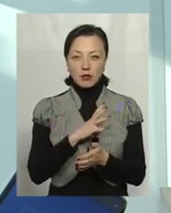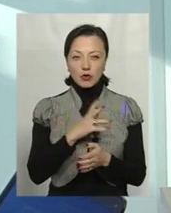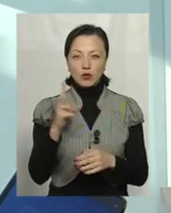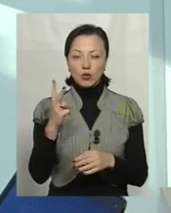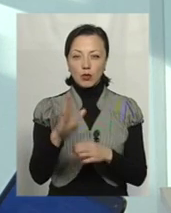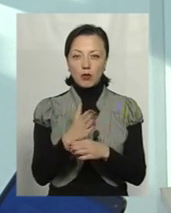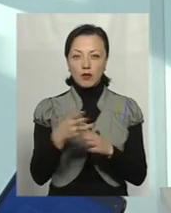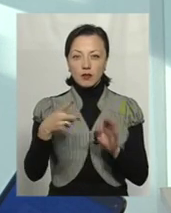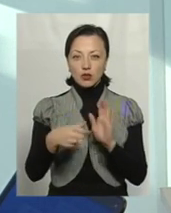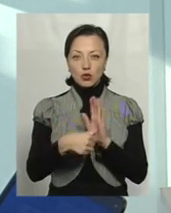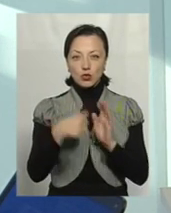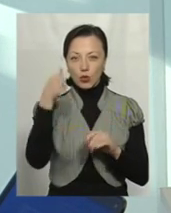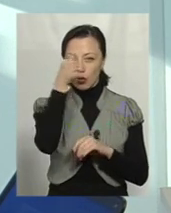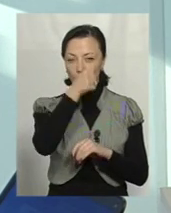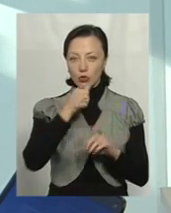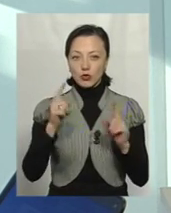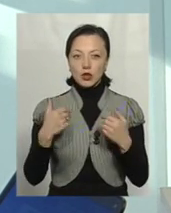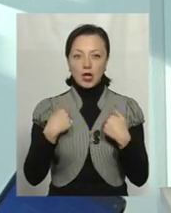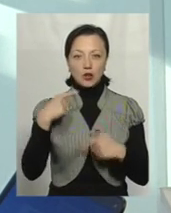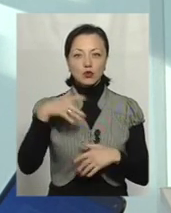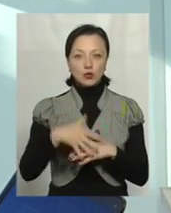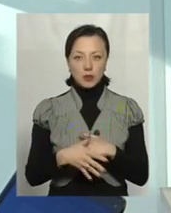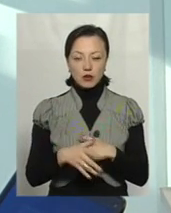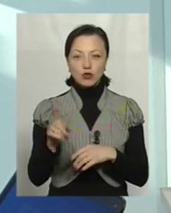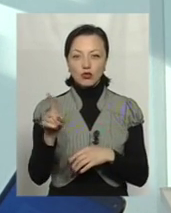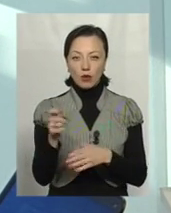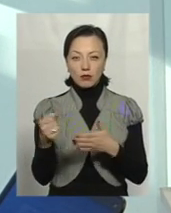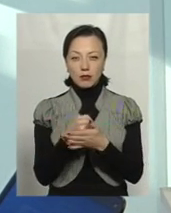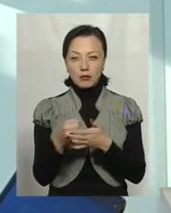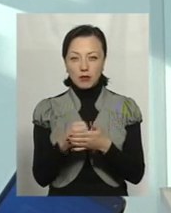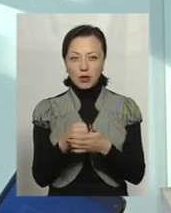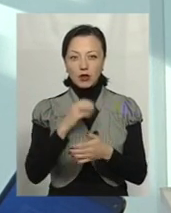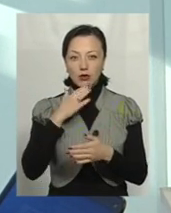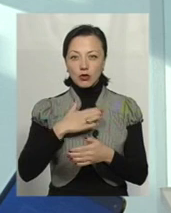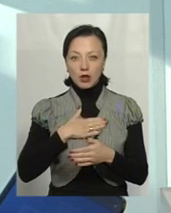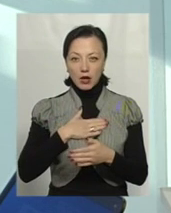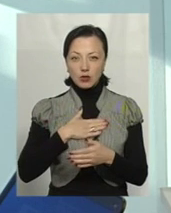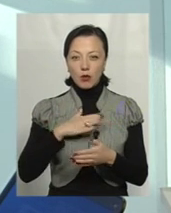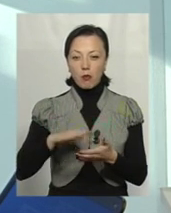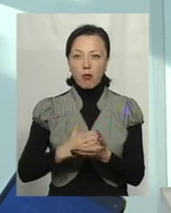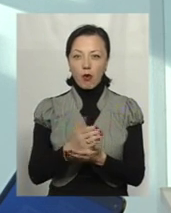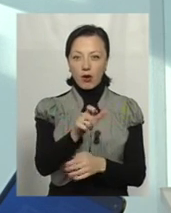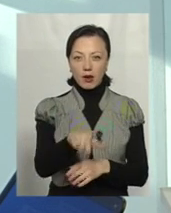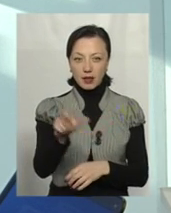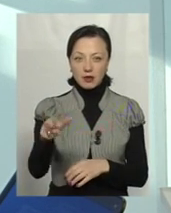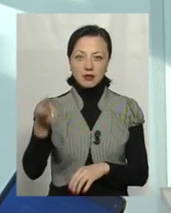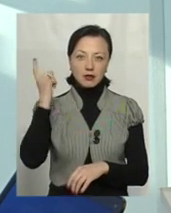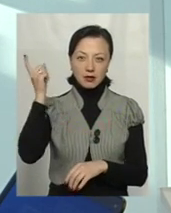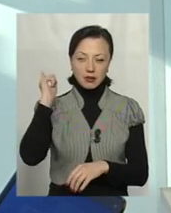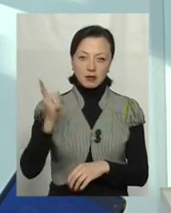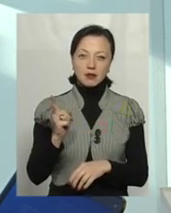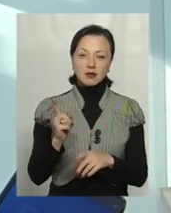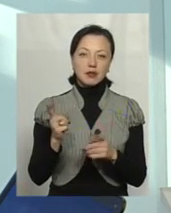другій половині шостого року, тому що я зрозумів, що стукатись до нашого діючого політикуму, який з тих часів